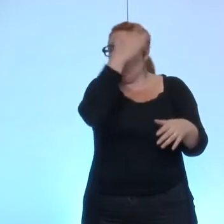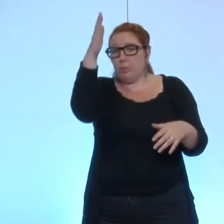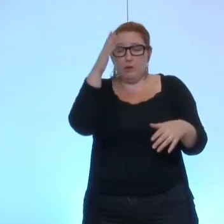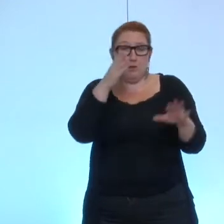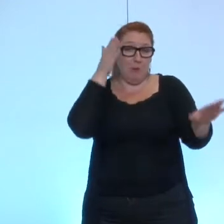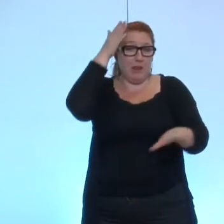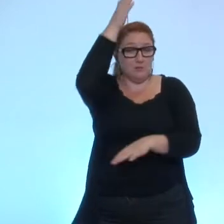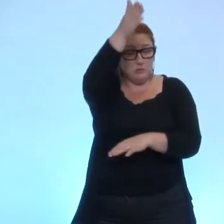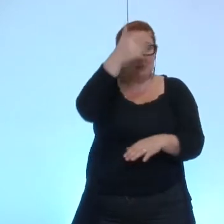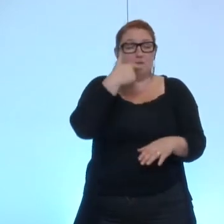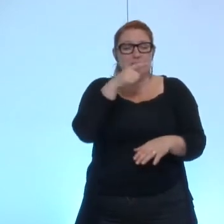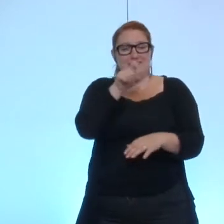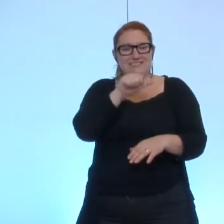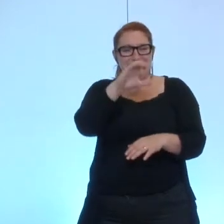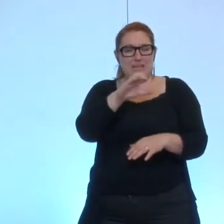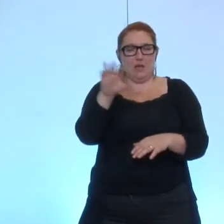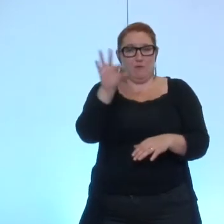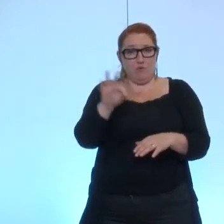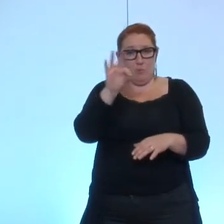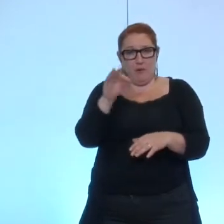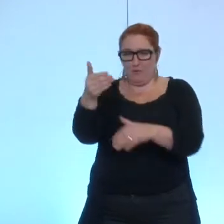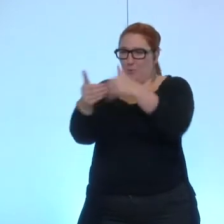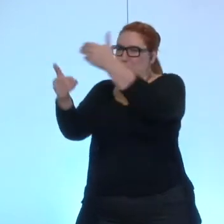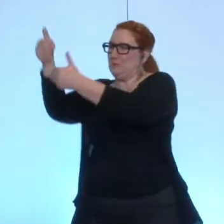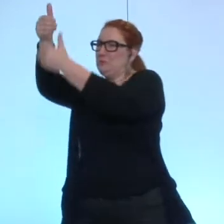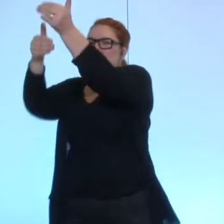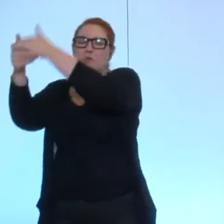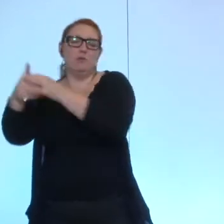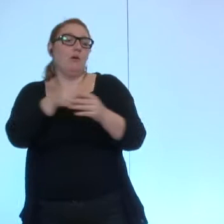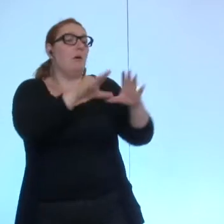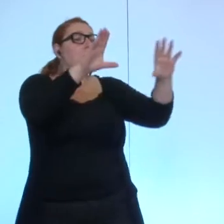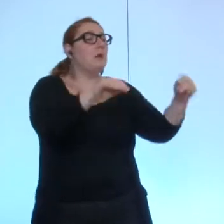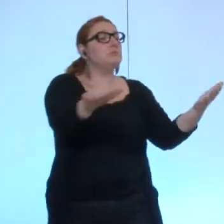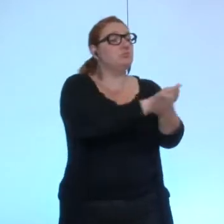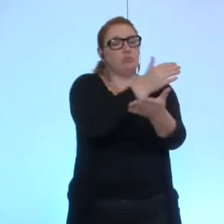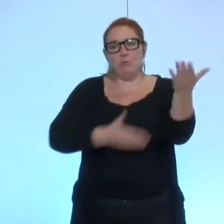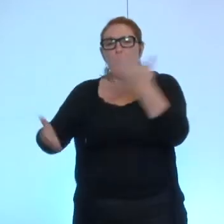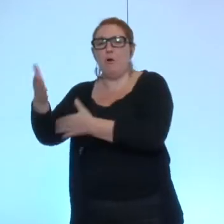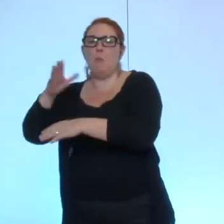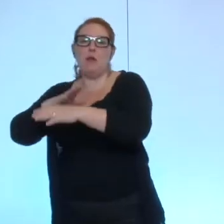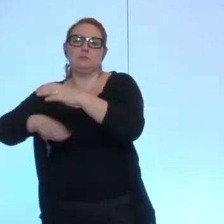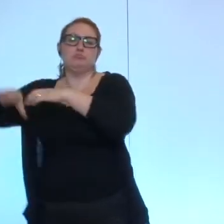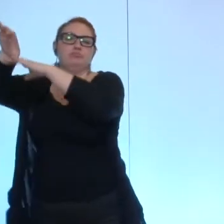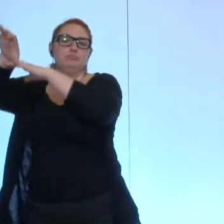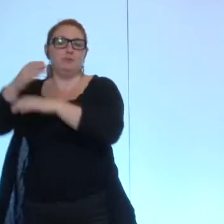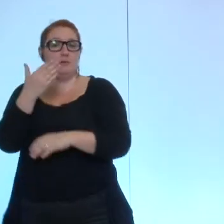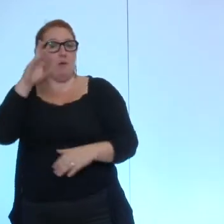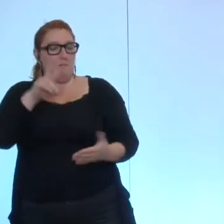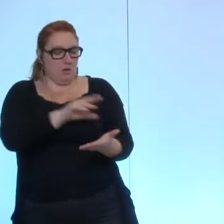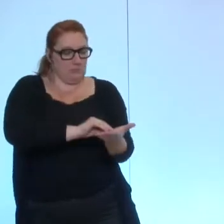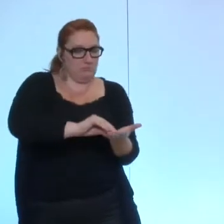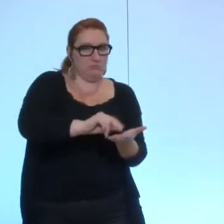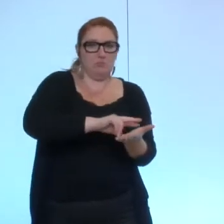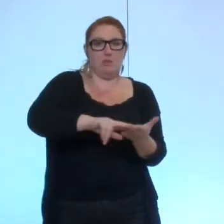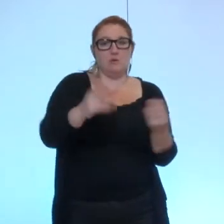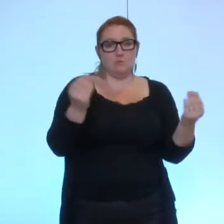'équipement sur la ZAC Flaubert compenserait largement les pertes de place mais vous vous êtes bien gardé de vous y engager par écrit dans